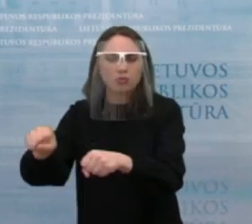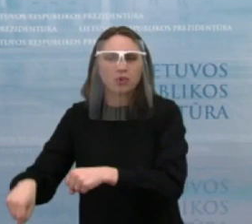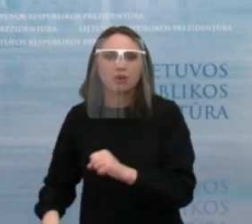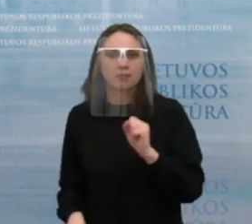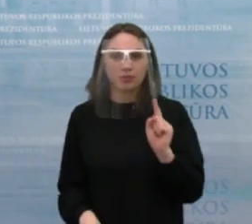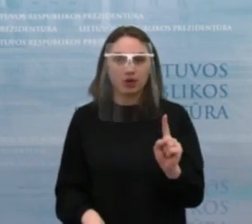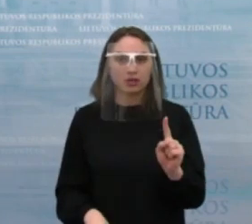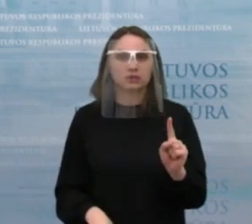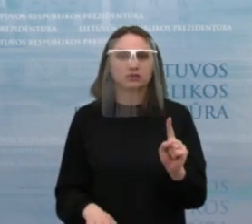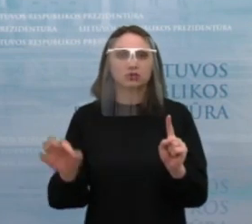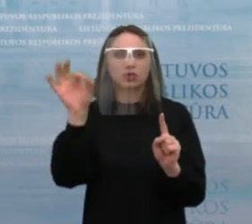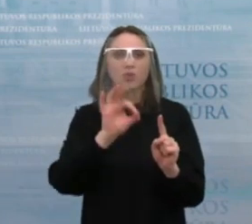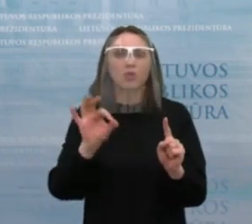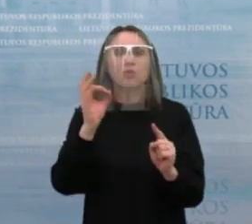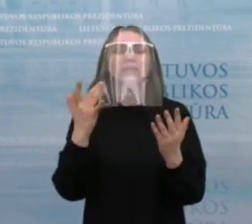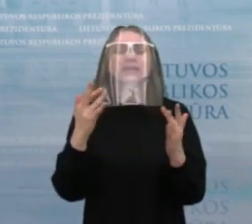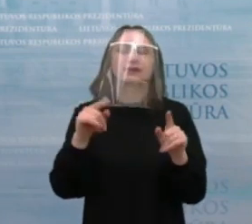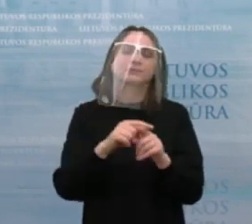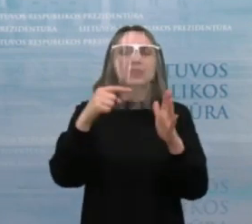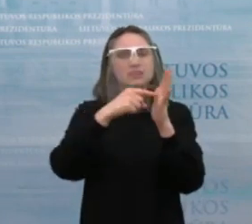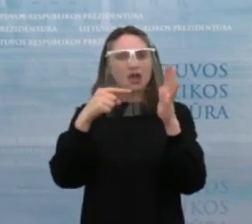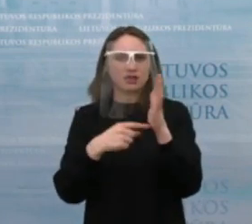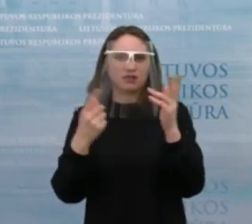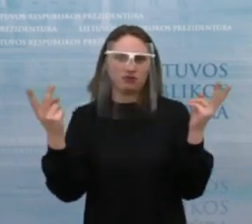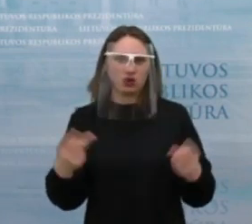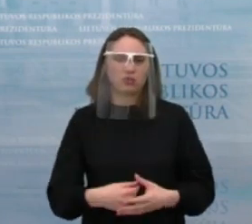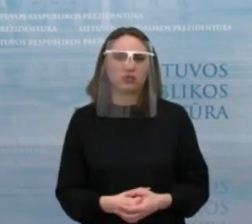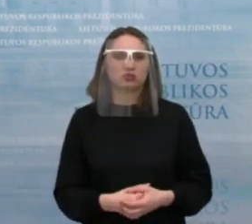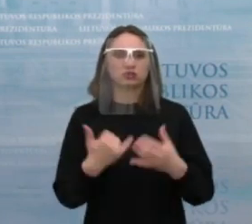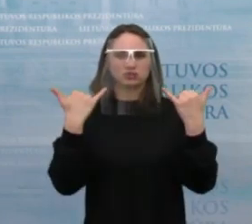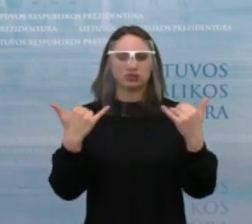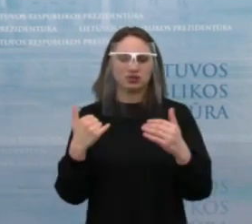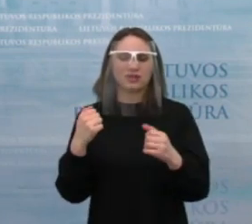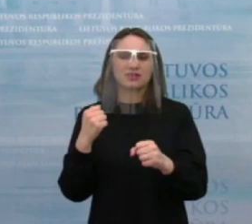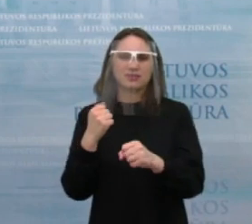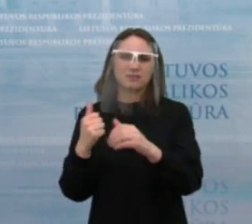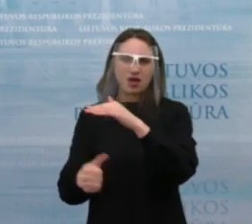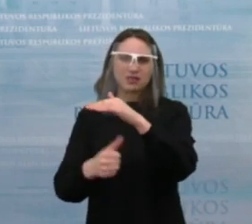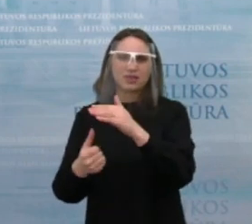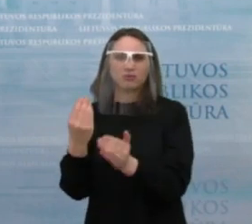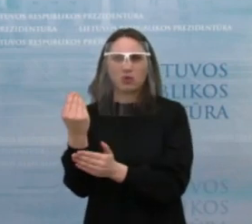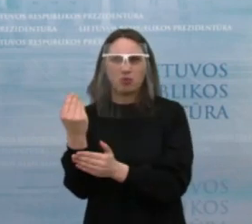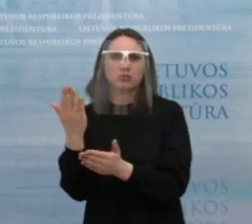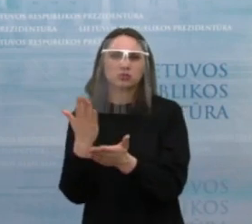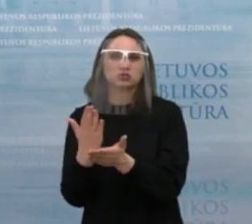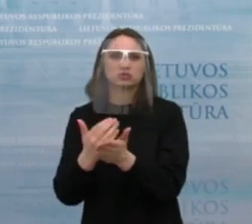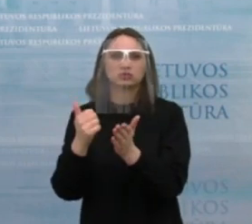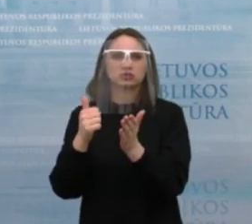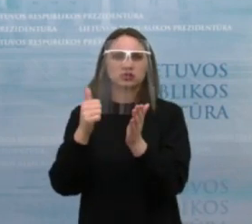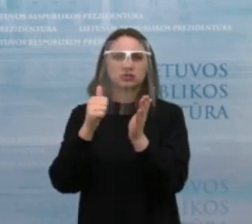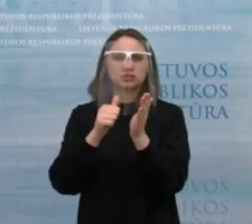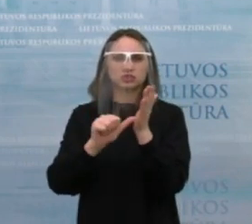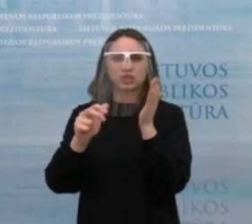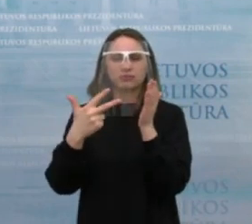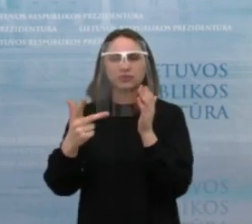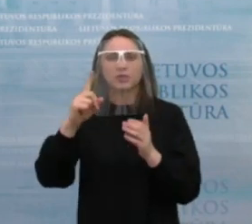kelti klausimą ir dėl tarifiškumo. Todėl, kad šiandieną nedarbo draudimo išmokos yra 63 milijonais